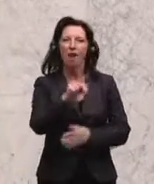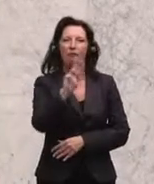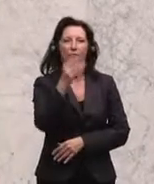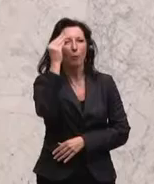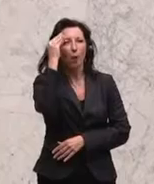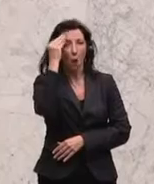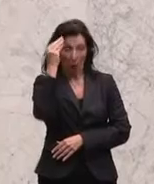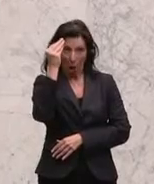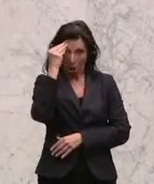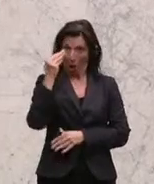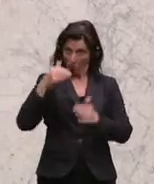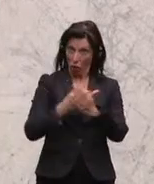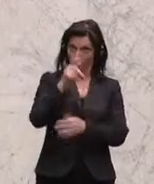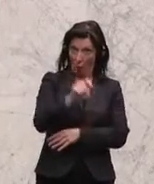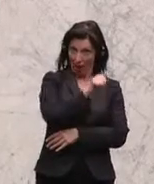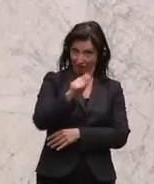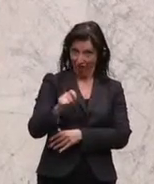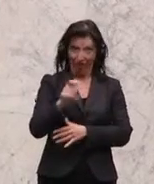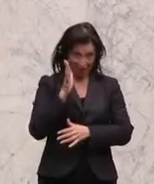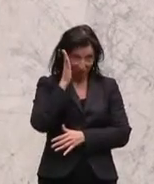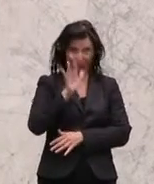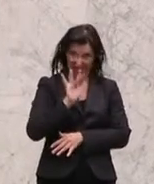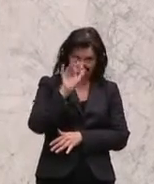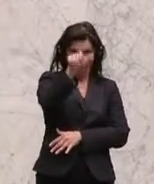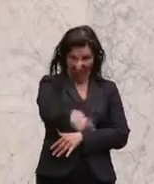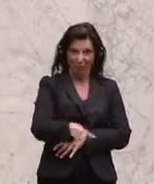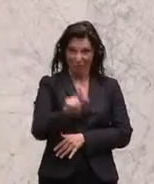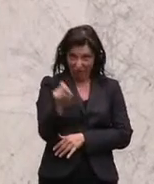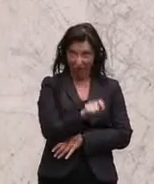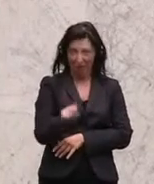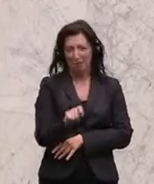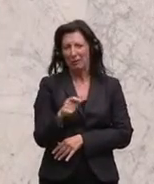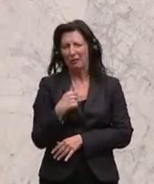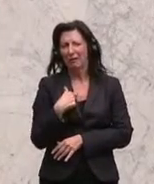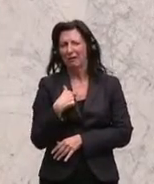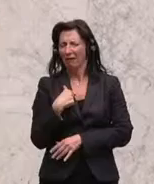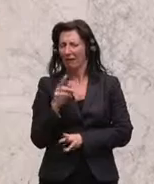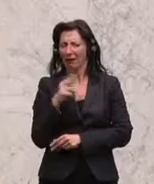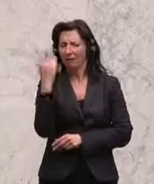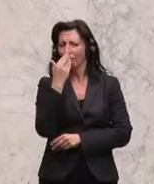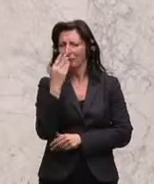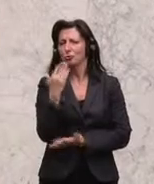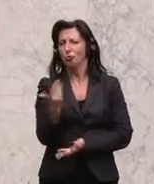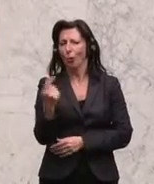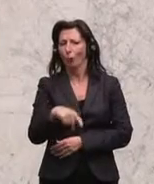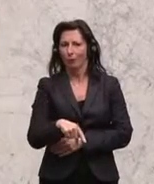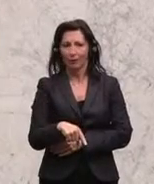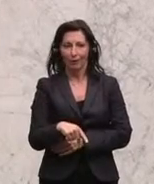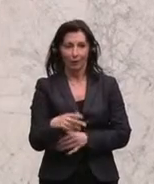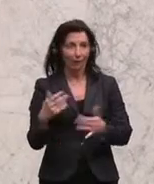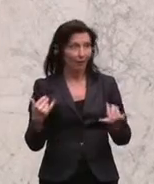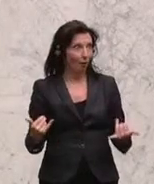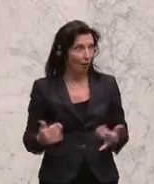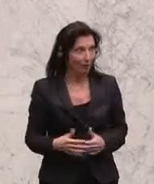deswegen gewählt werden, jetzt nach dieser Vorstellung? Ich kann mir schwer vorstellen, dass das wirklich so sein wird. Was wäre heute,